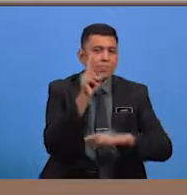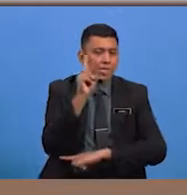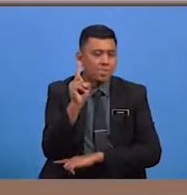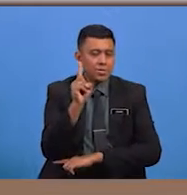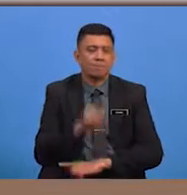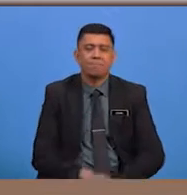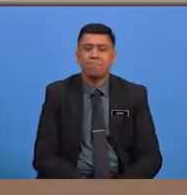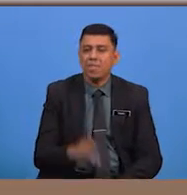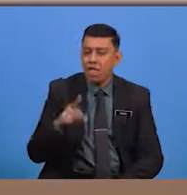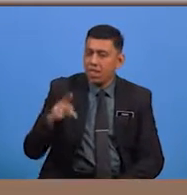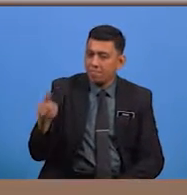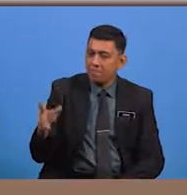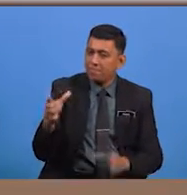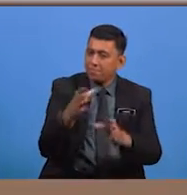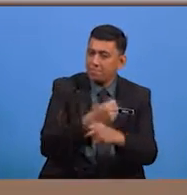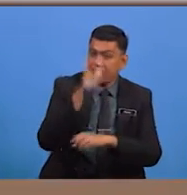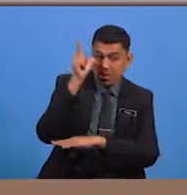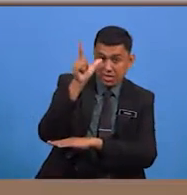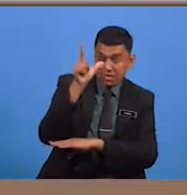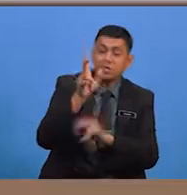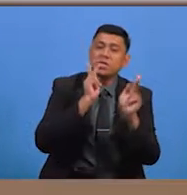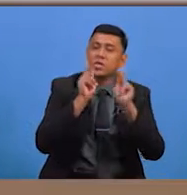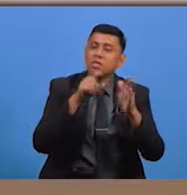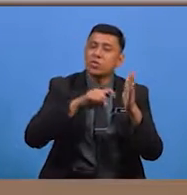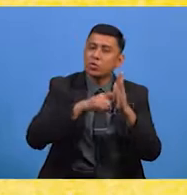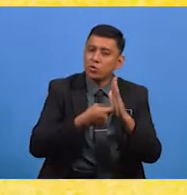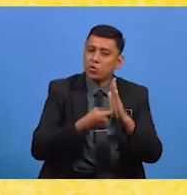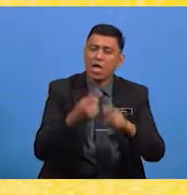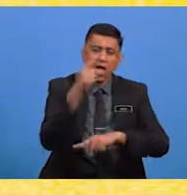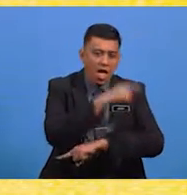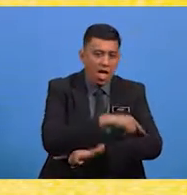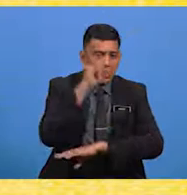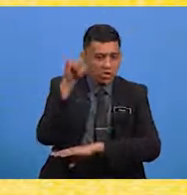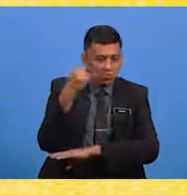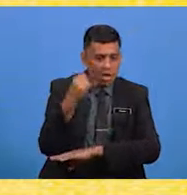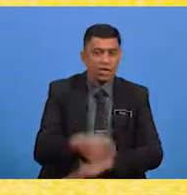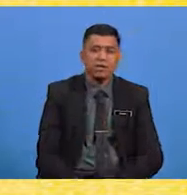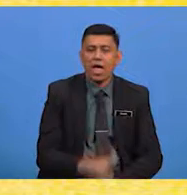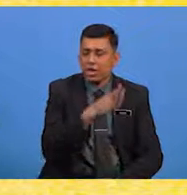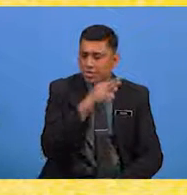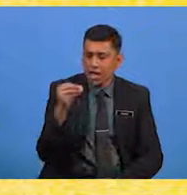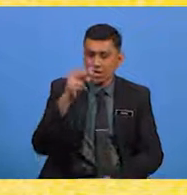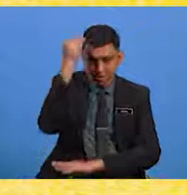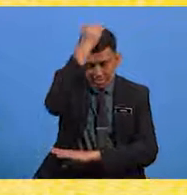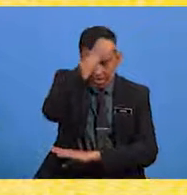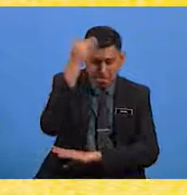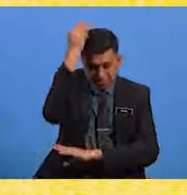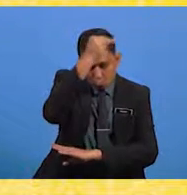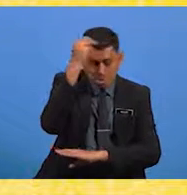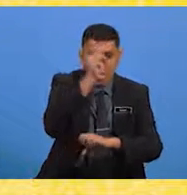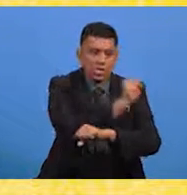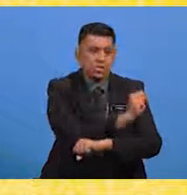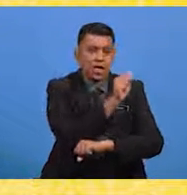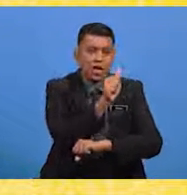Pelajar dapat melihat kata kunci hari Jumaat Dan Nabi Muhammad